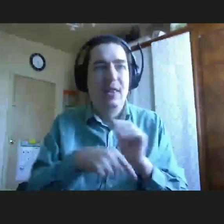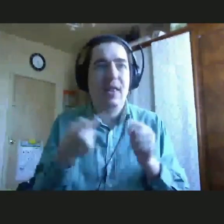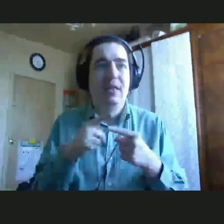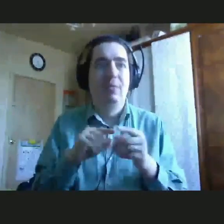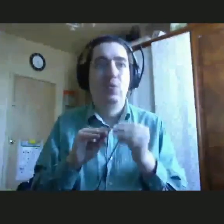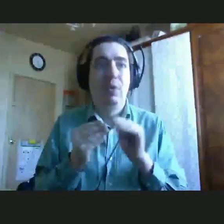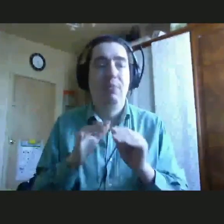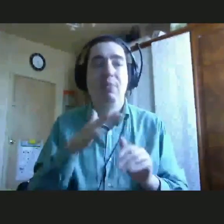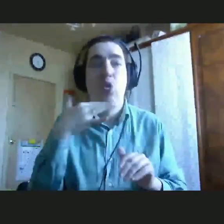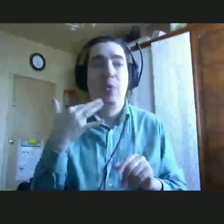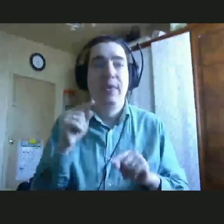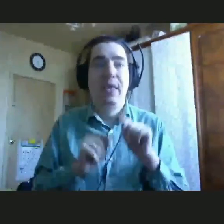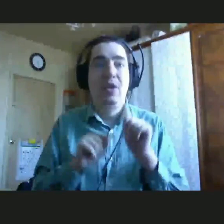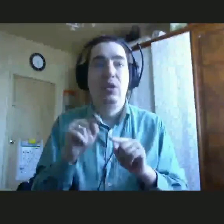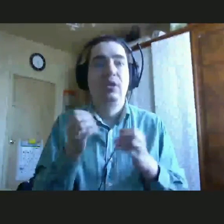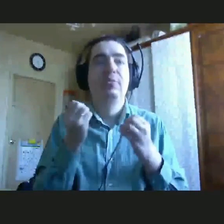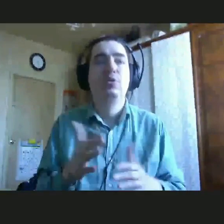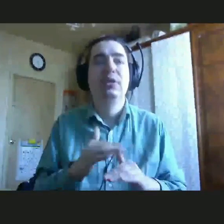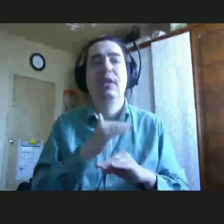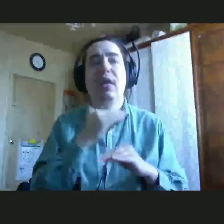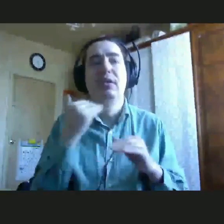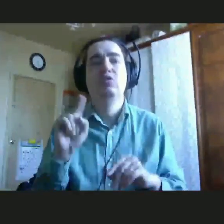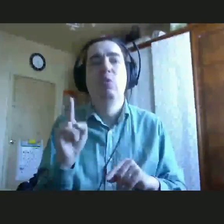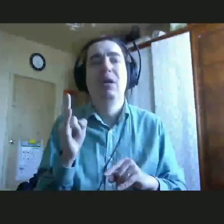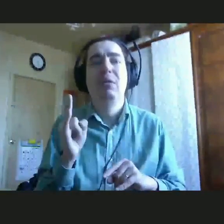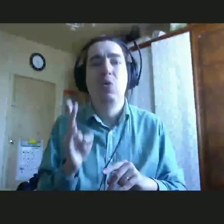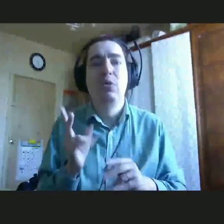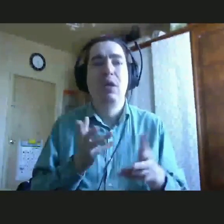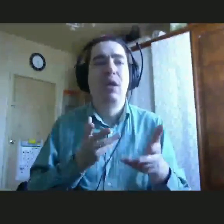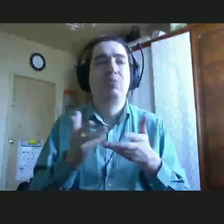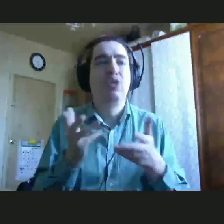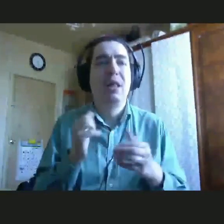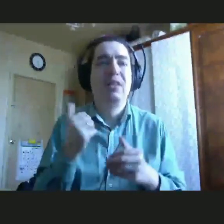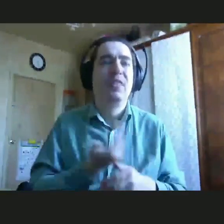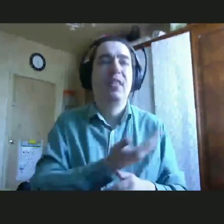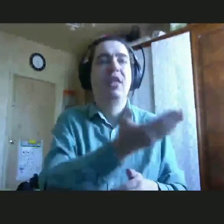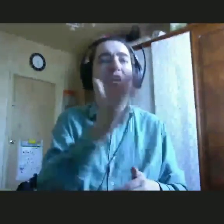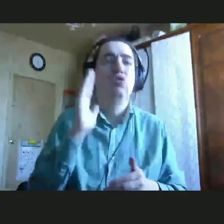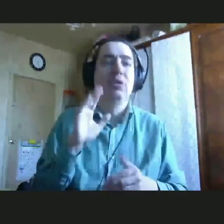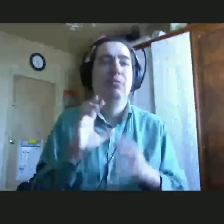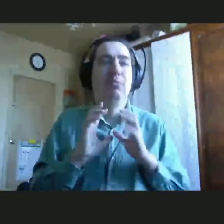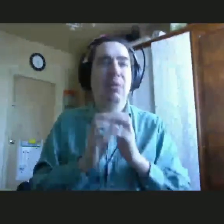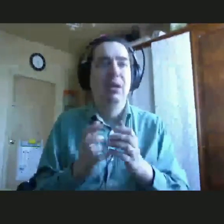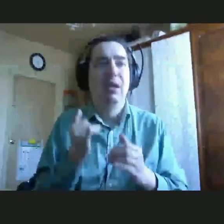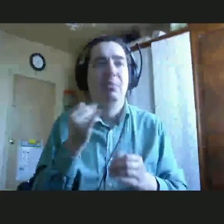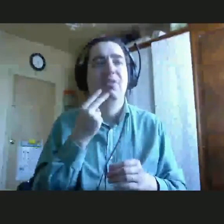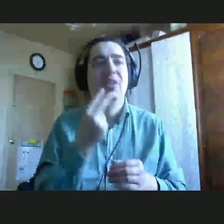многие родители просто не хотят, чтобы их ребенок общался с внешним миром, чтобы внешний мир видел